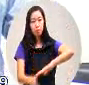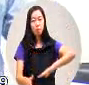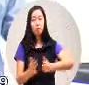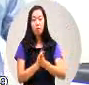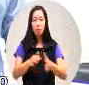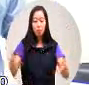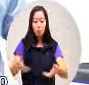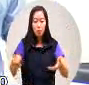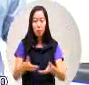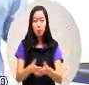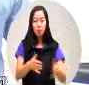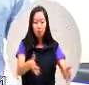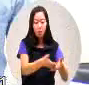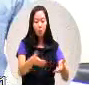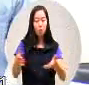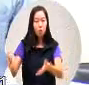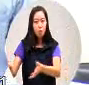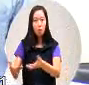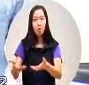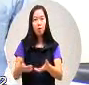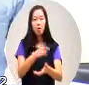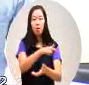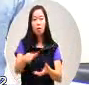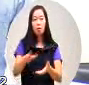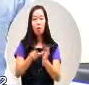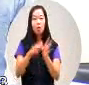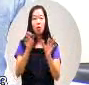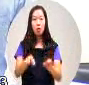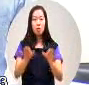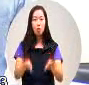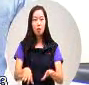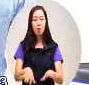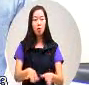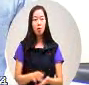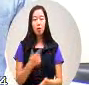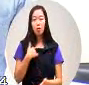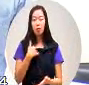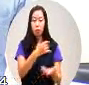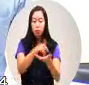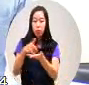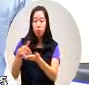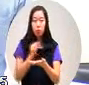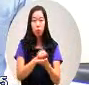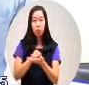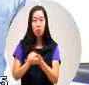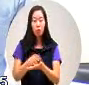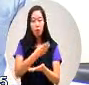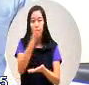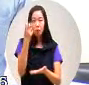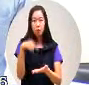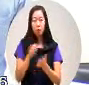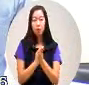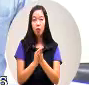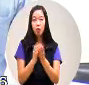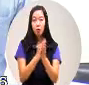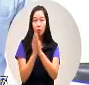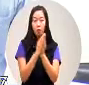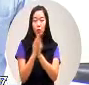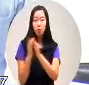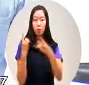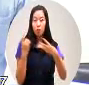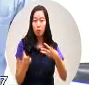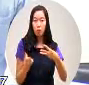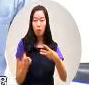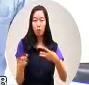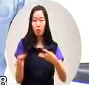无效浪费钱那么我统计的结果在我们桃园区所有的